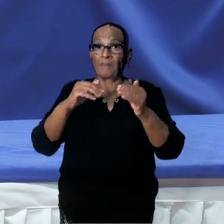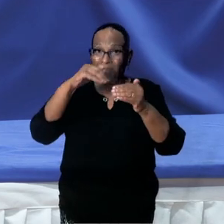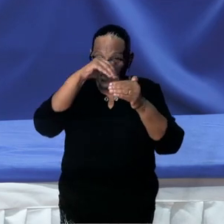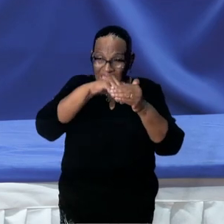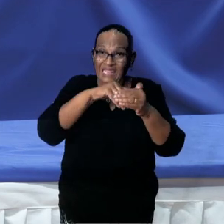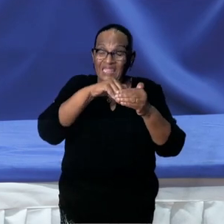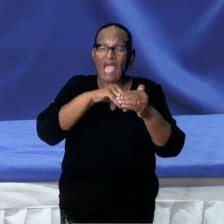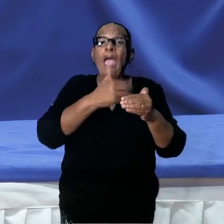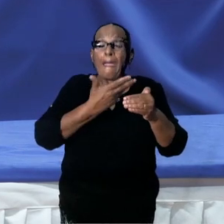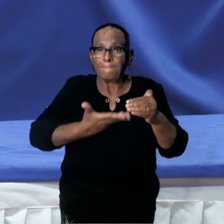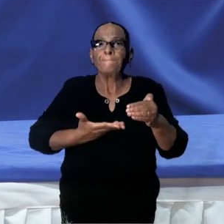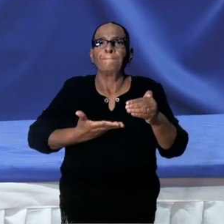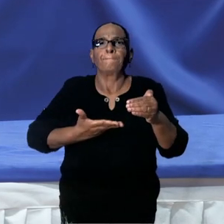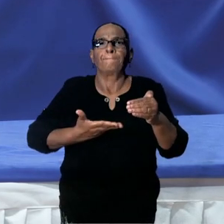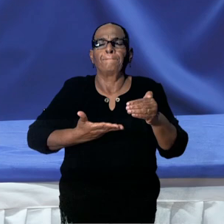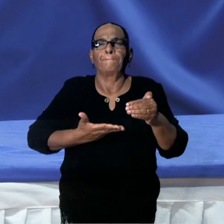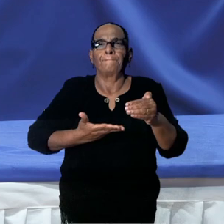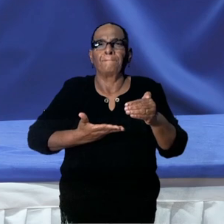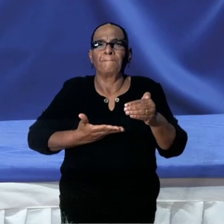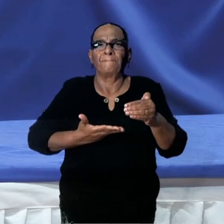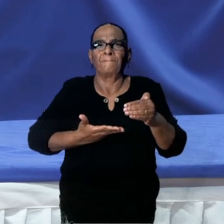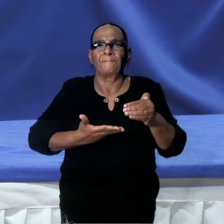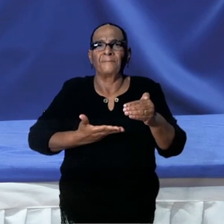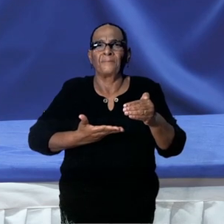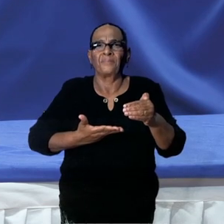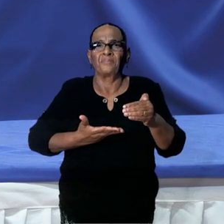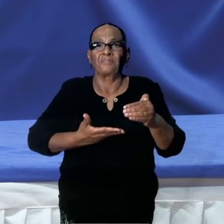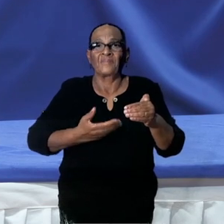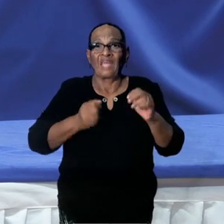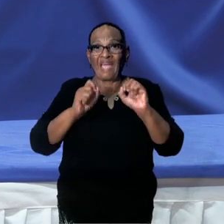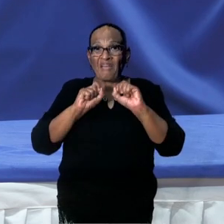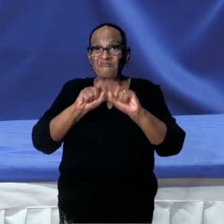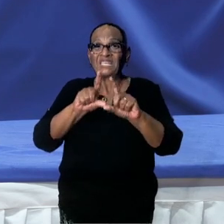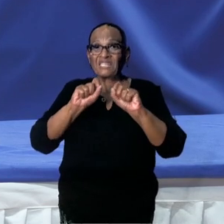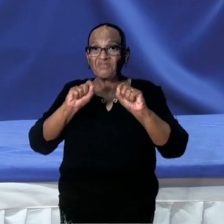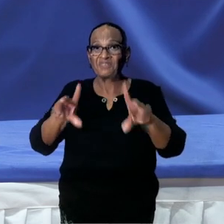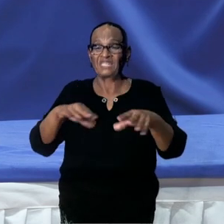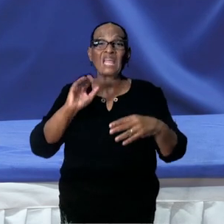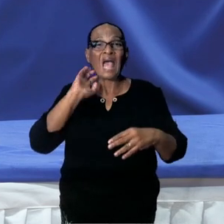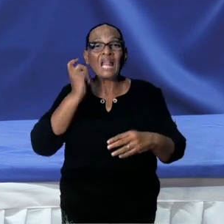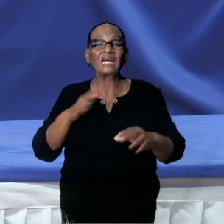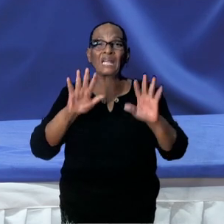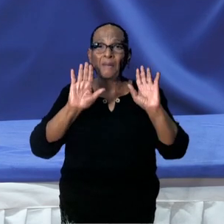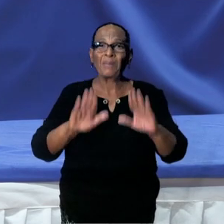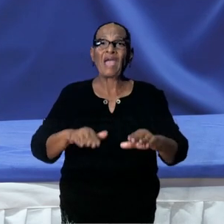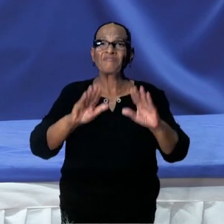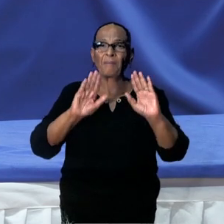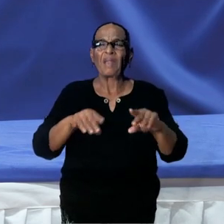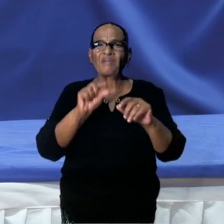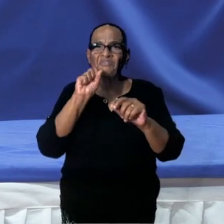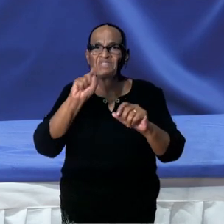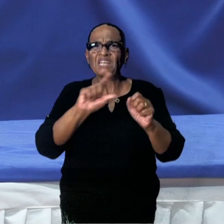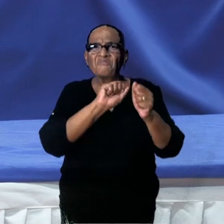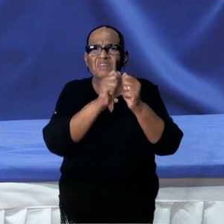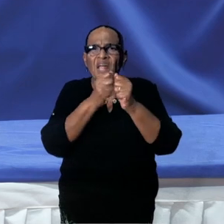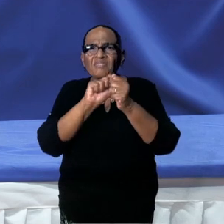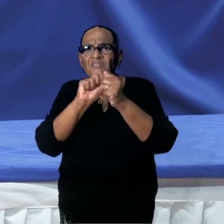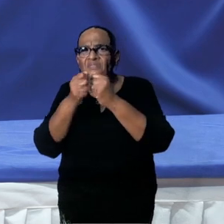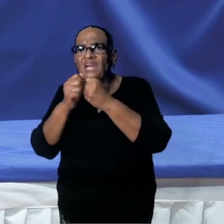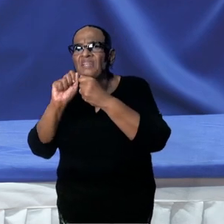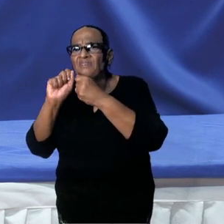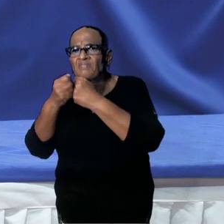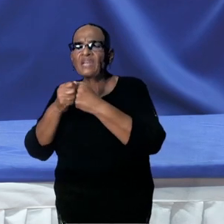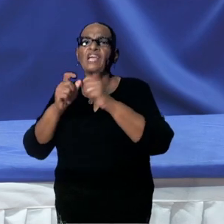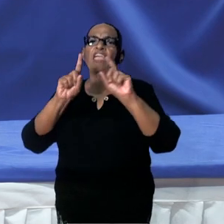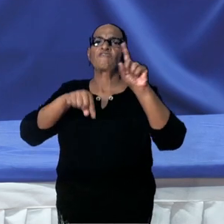en furussen die blijven elke dag een beetje veranderen, dan kan je inderdaad